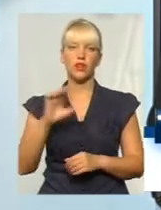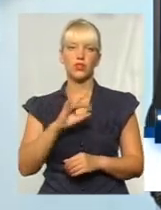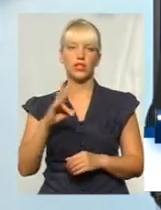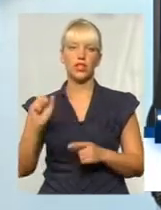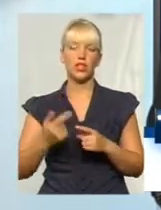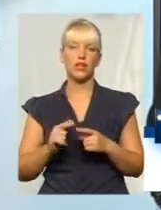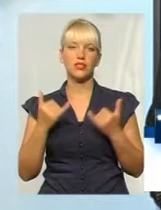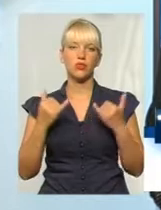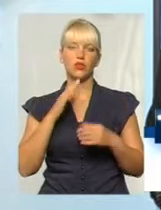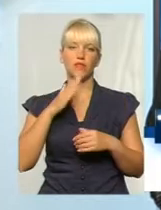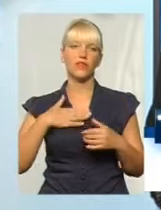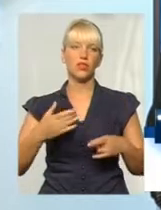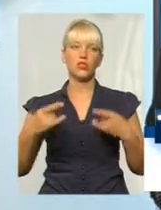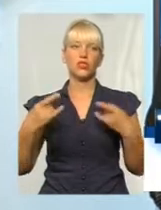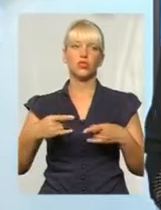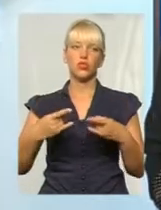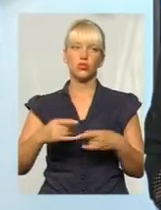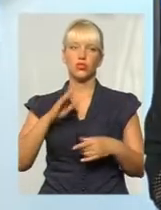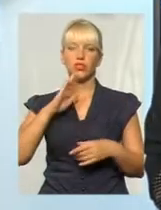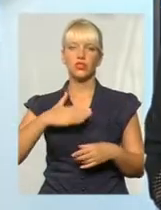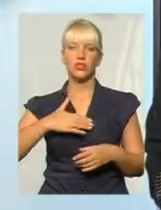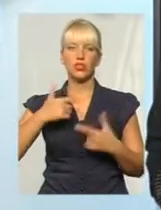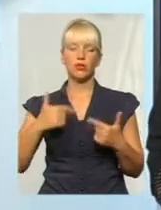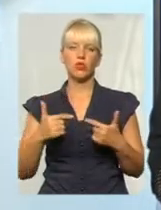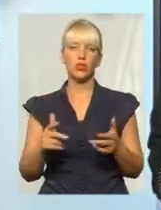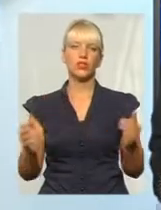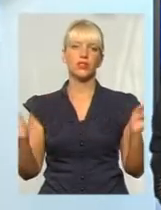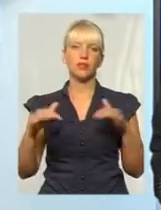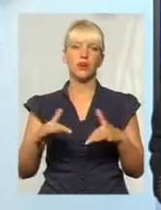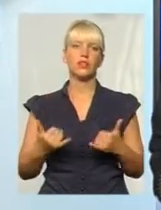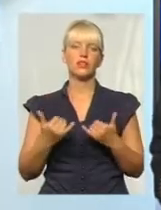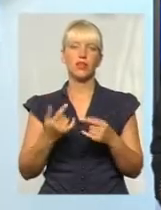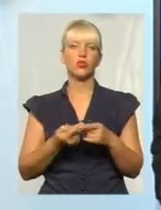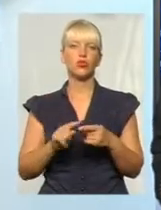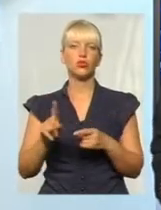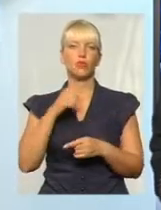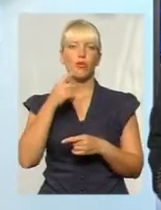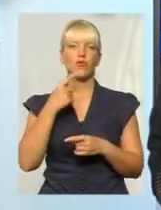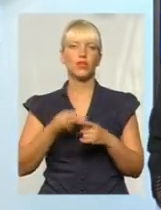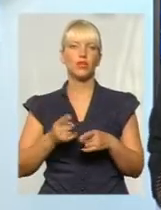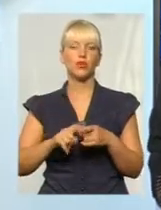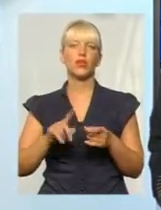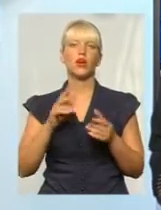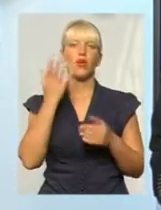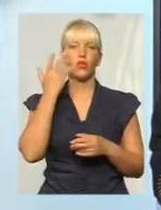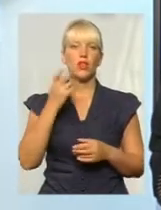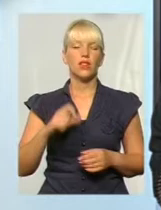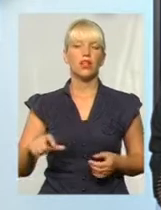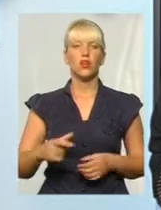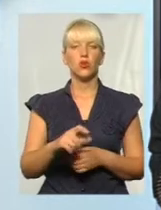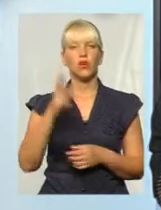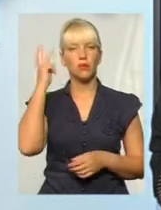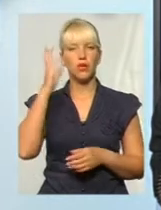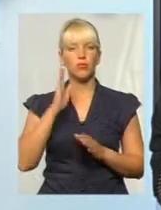Сьогодні у цій студії ми з нашими гостями зібралися для того, аби поговорити про те, коли на дорогах Хмельницького